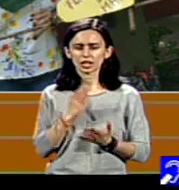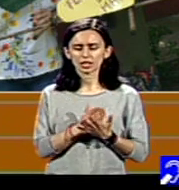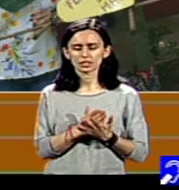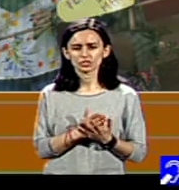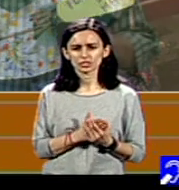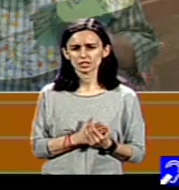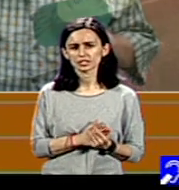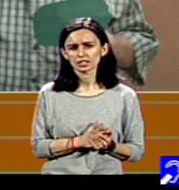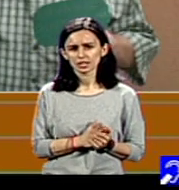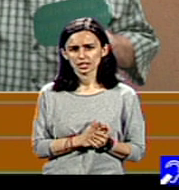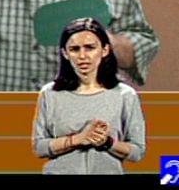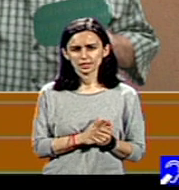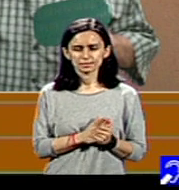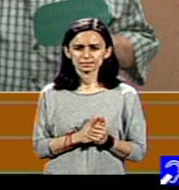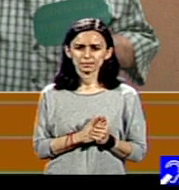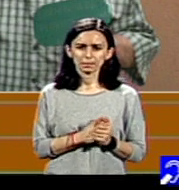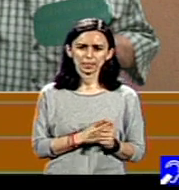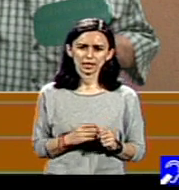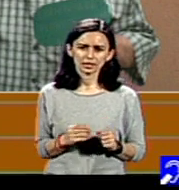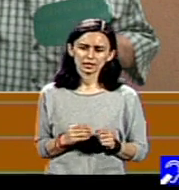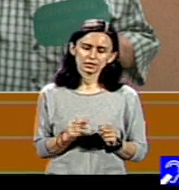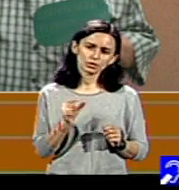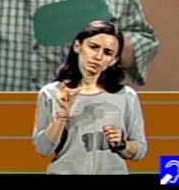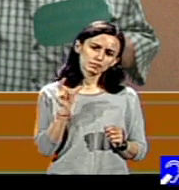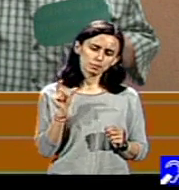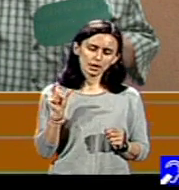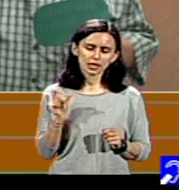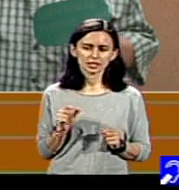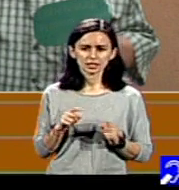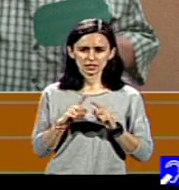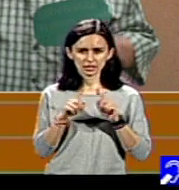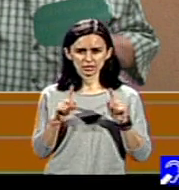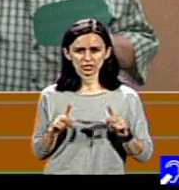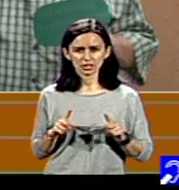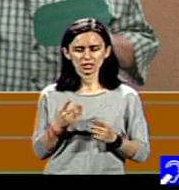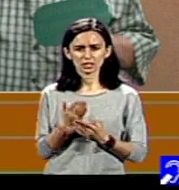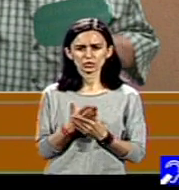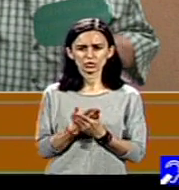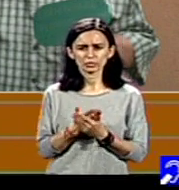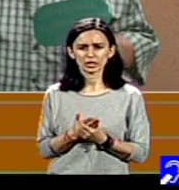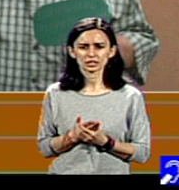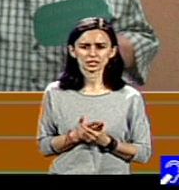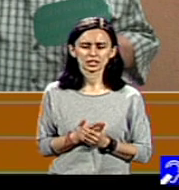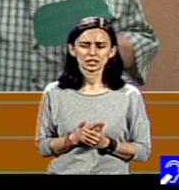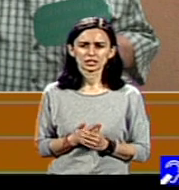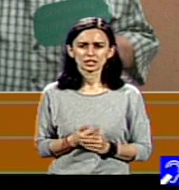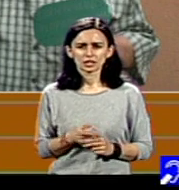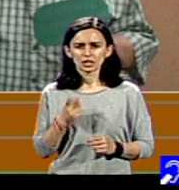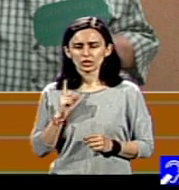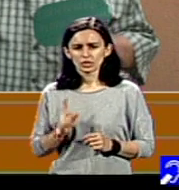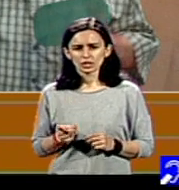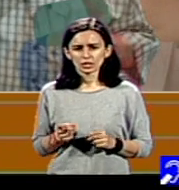o parte din articolul dat de... Mă rog, articolul din